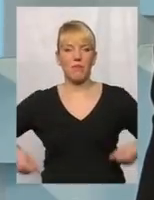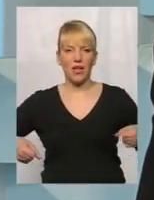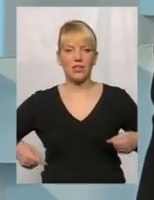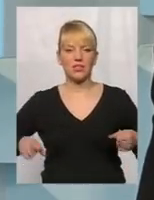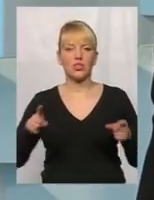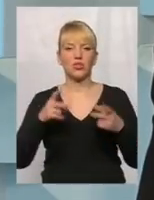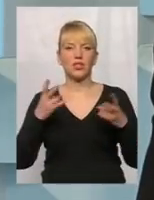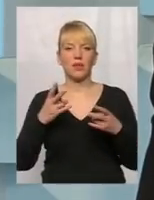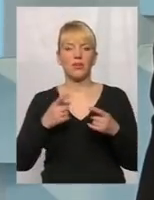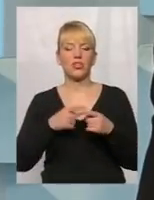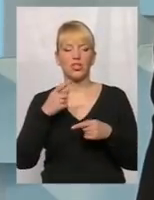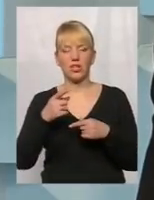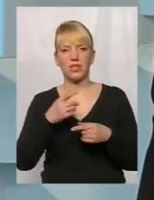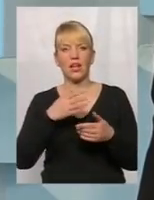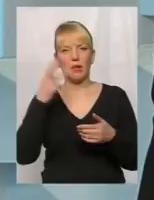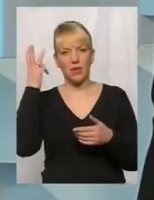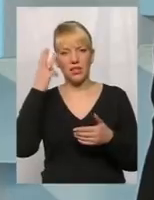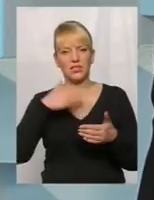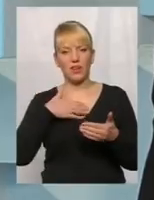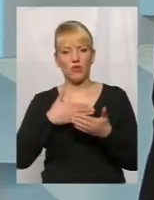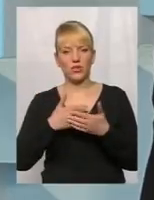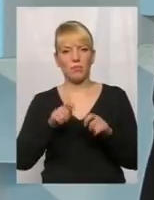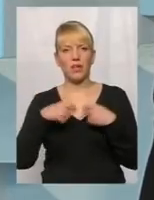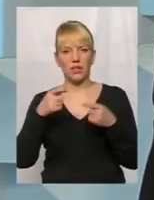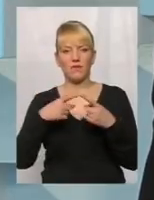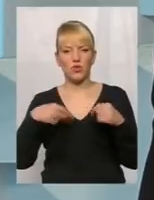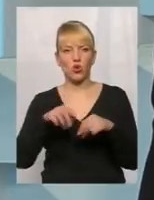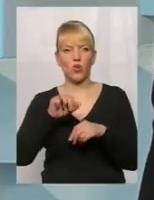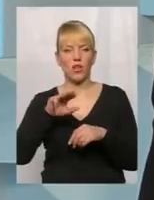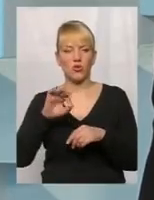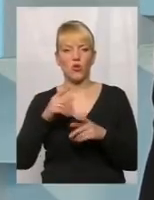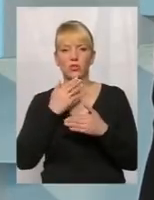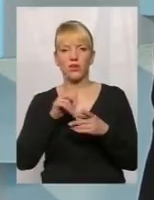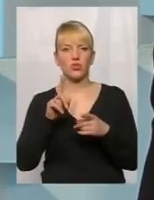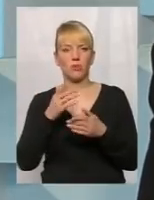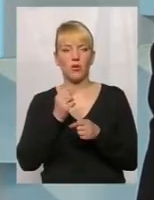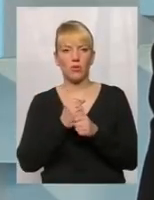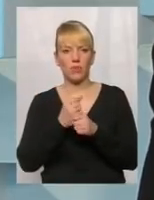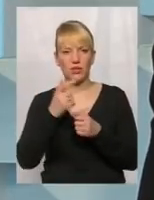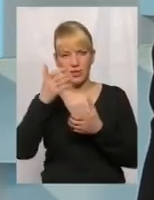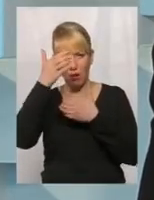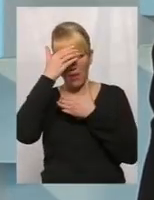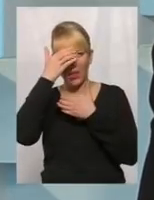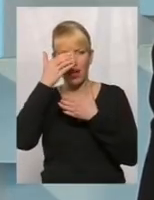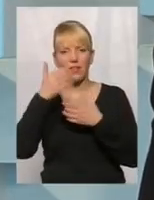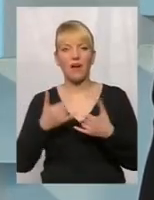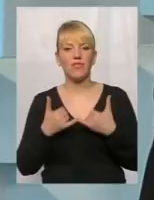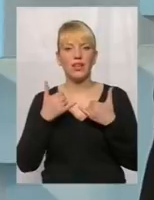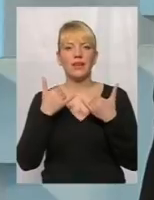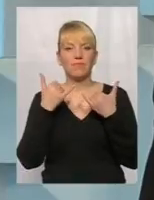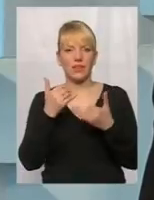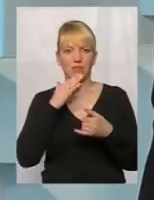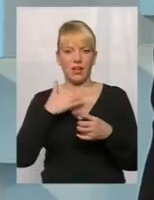волонтерів, ми передаємо в зону АТО. І, наприклад, останнє, що ми зробили, це балаклави для наших прикордонників передали.